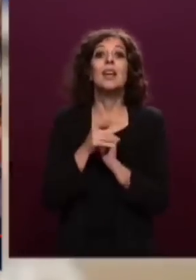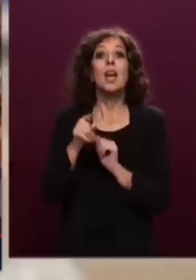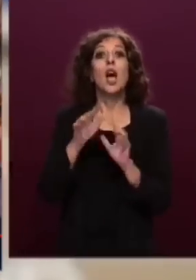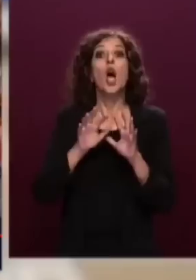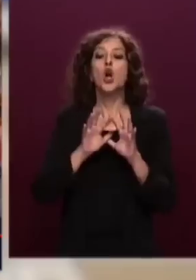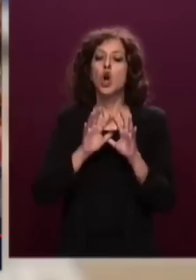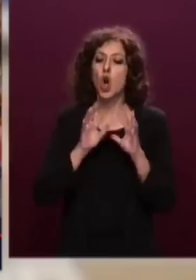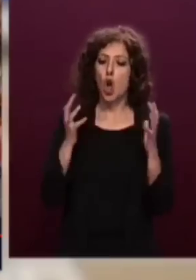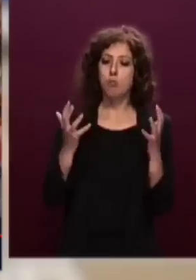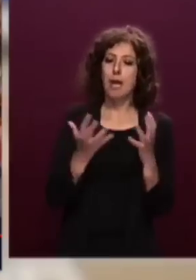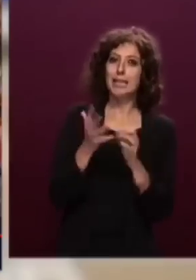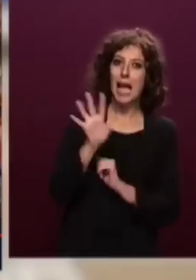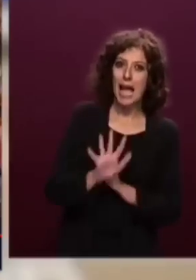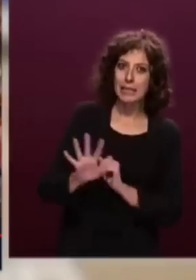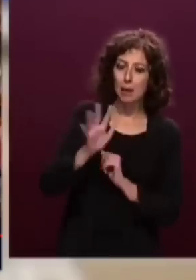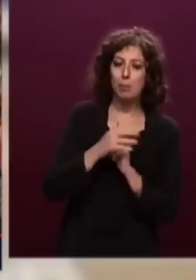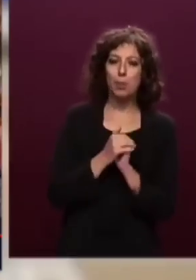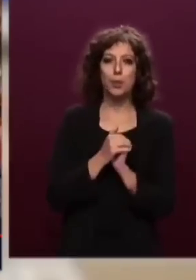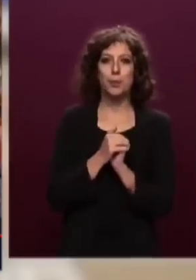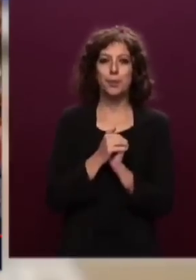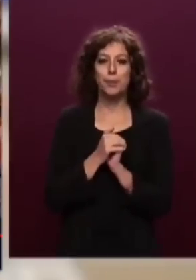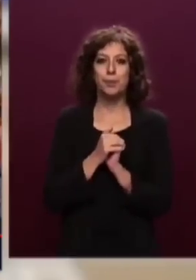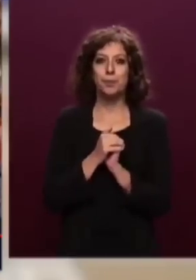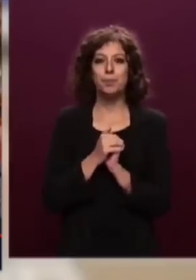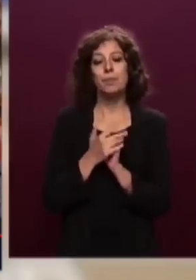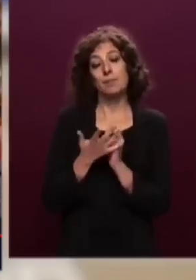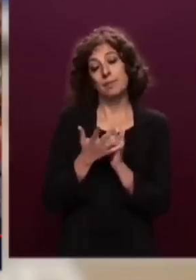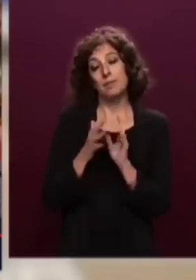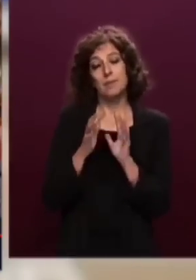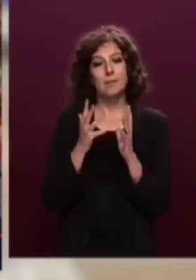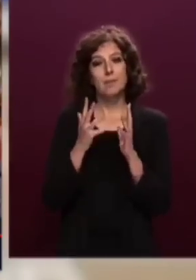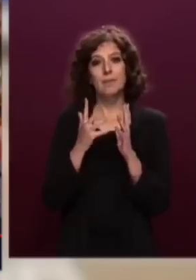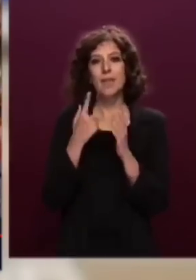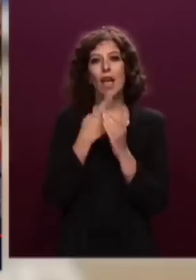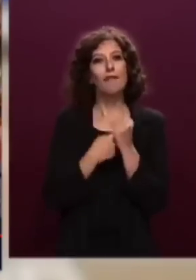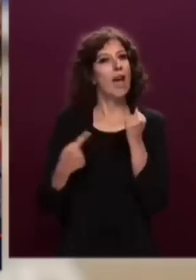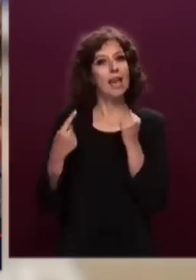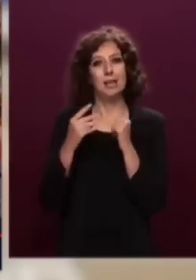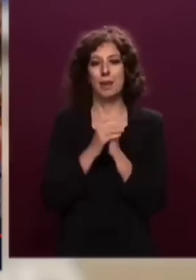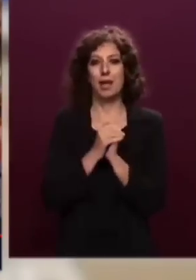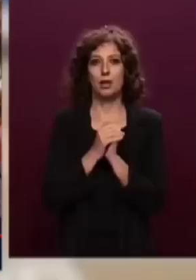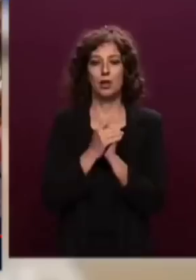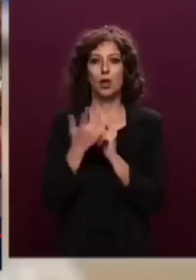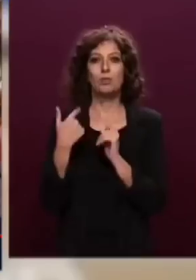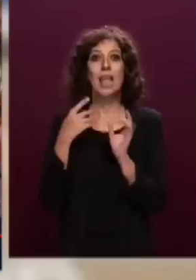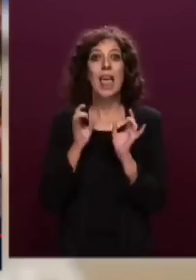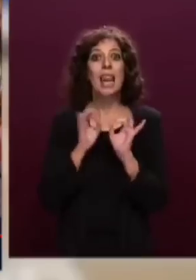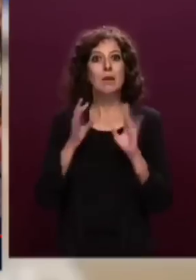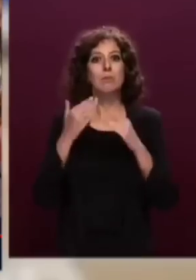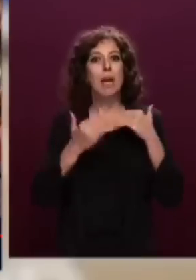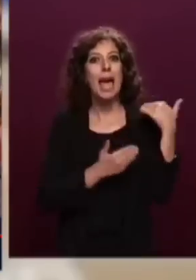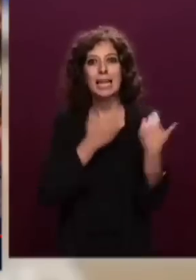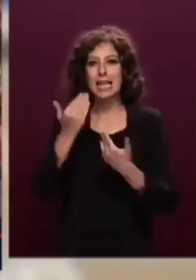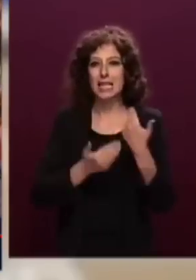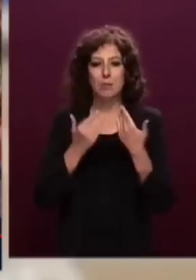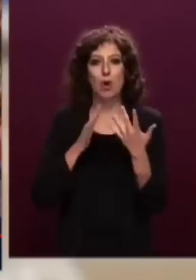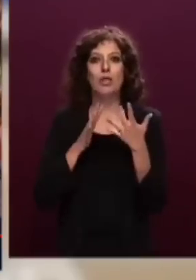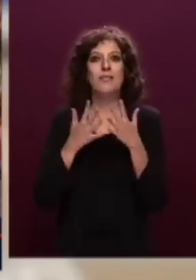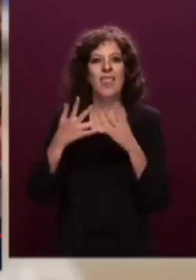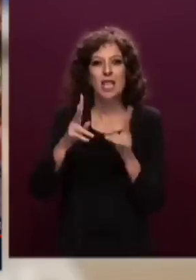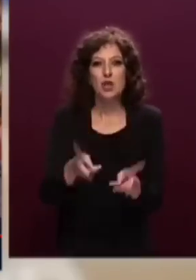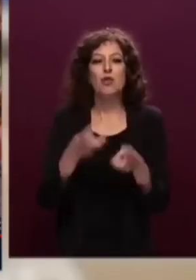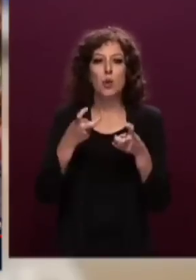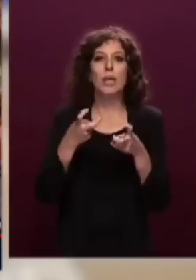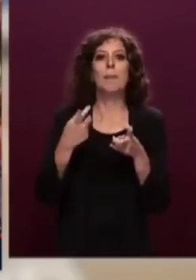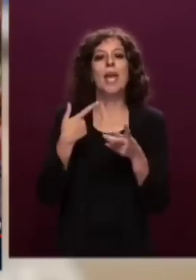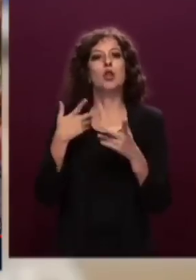globalizzazione, per esempio, ormai fallita, del turboliberismo che crea sfruttamento, precarietà, povertà,